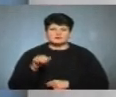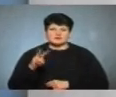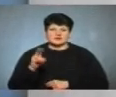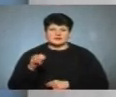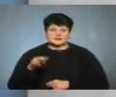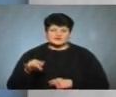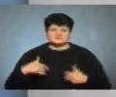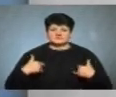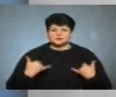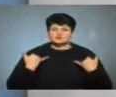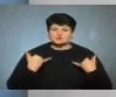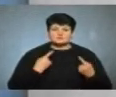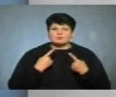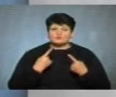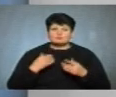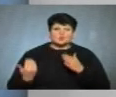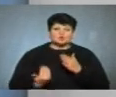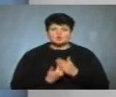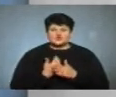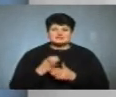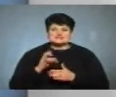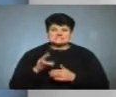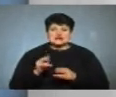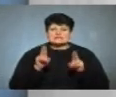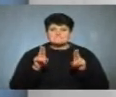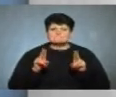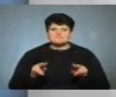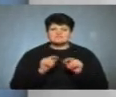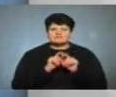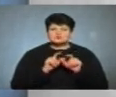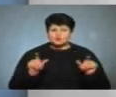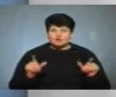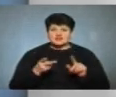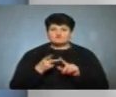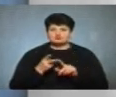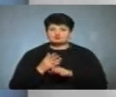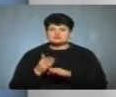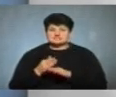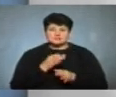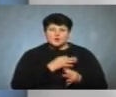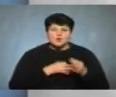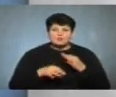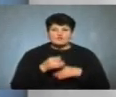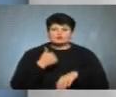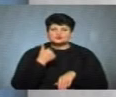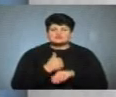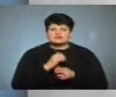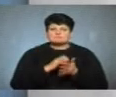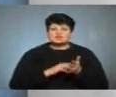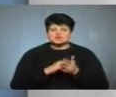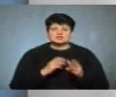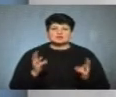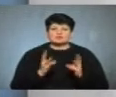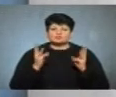Мої вітання. Сьогодні будемо говорити про нові санітарні правила у школах. А у другій частині ефіру обговоримо основні причини пожеж